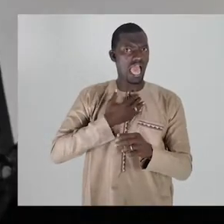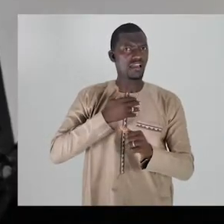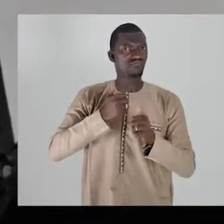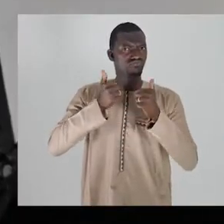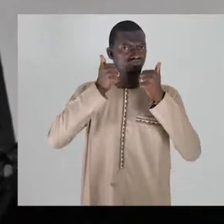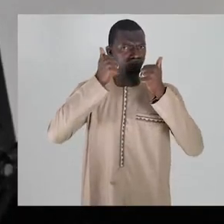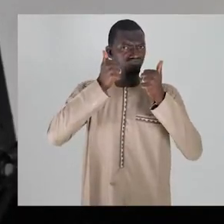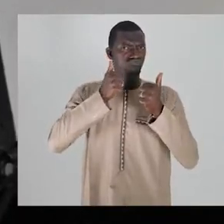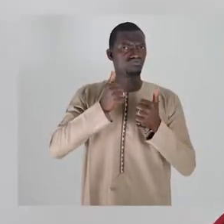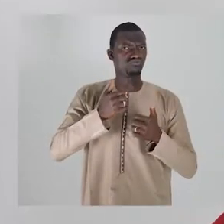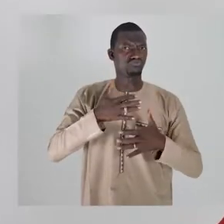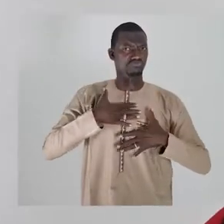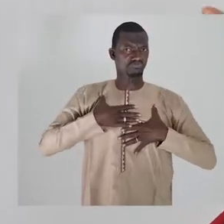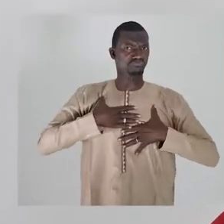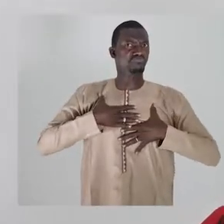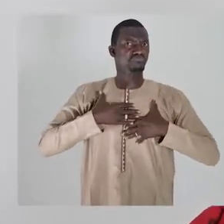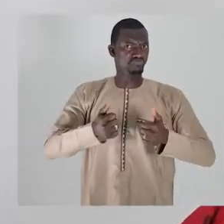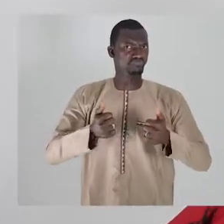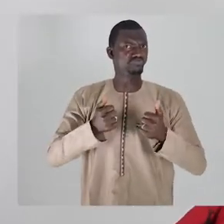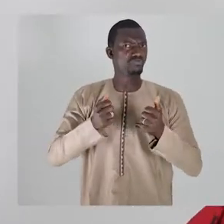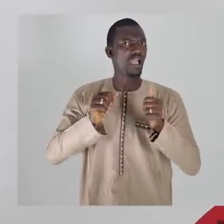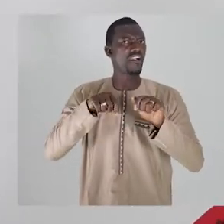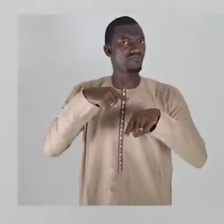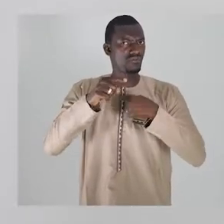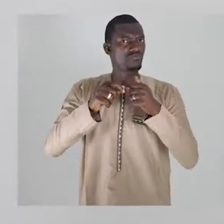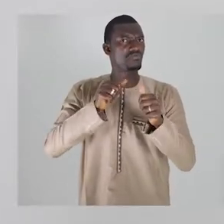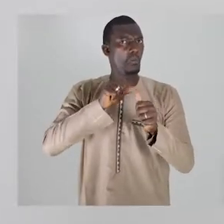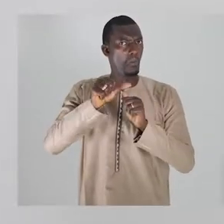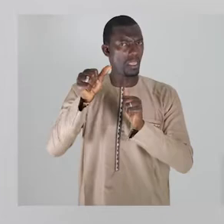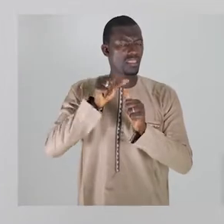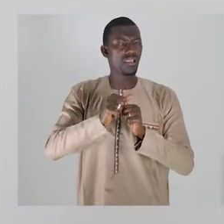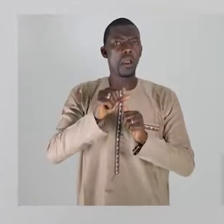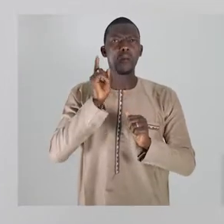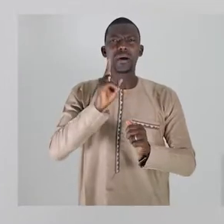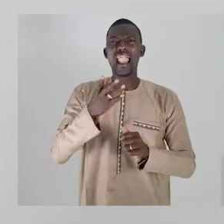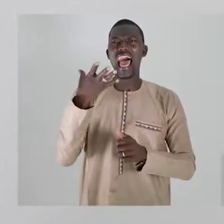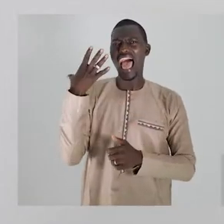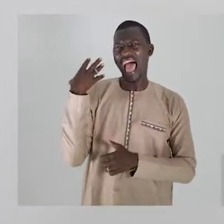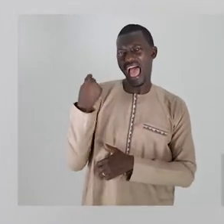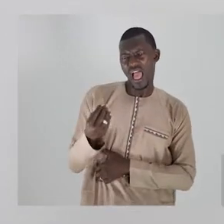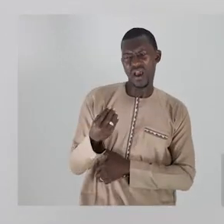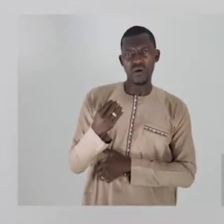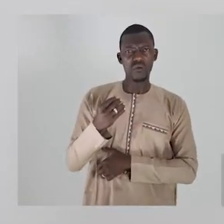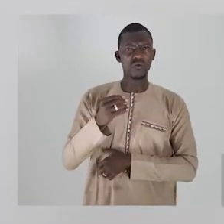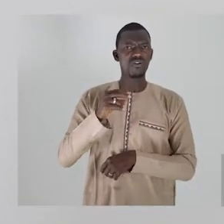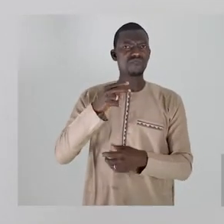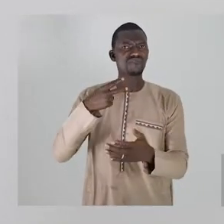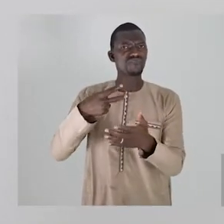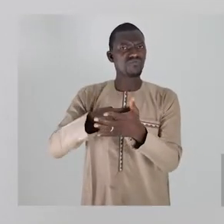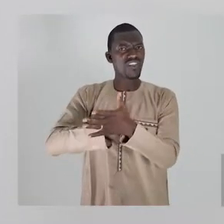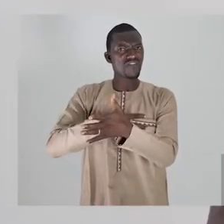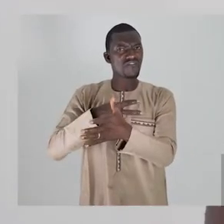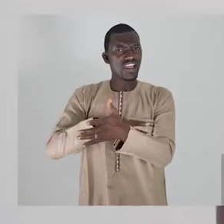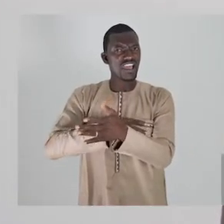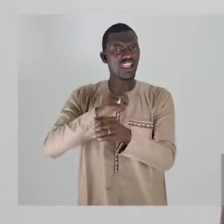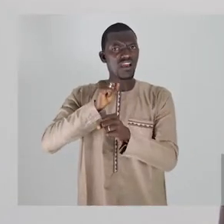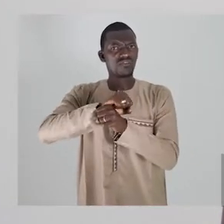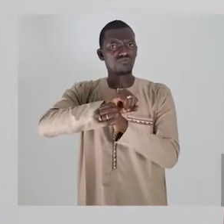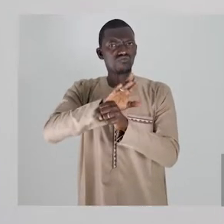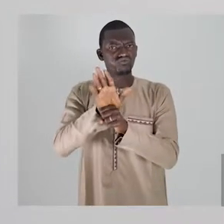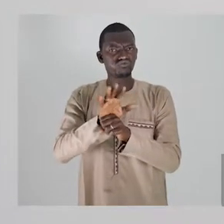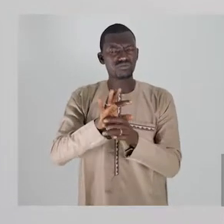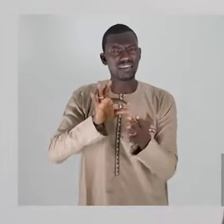foli. Kama kasumutu auke buku tipe meno. Kanka nkasumutu kanumanjumu ujoja amanti ubaji. Munu chimo.